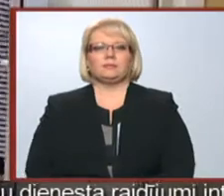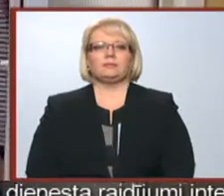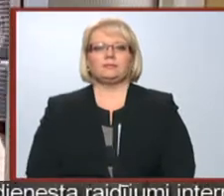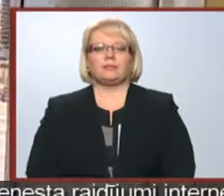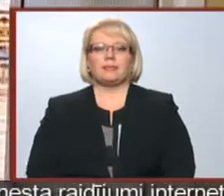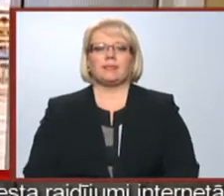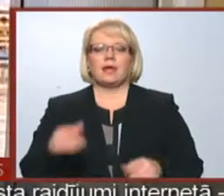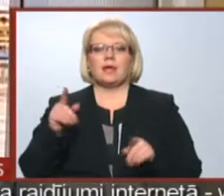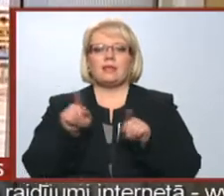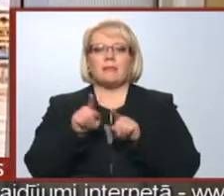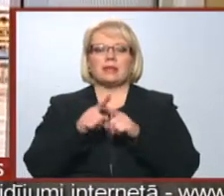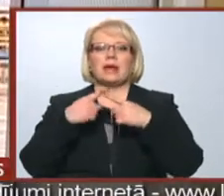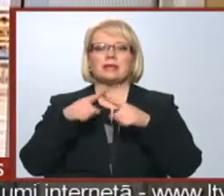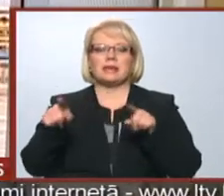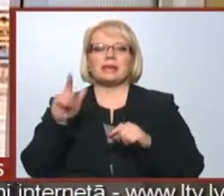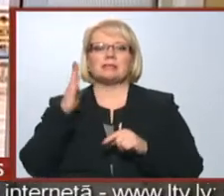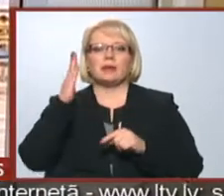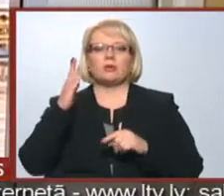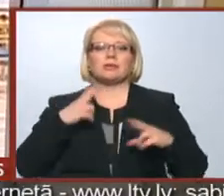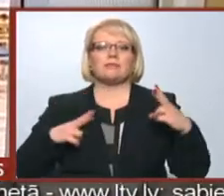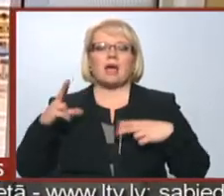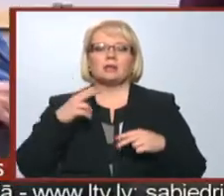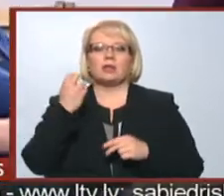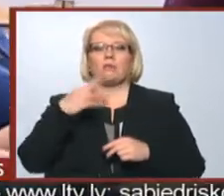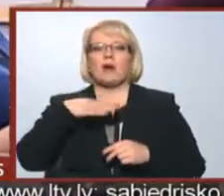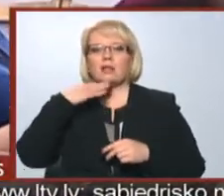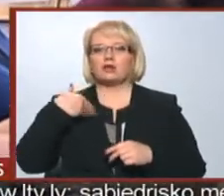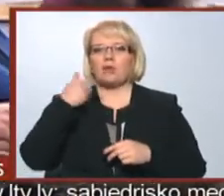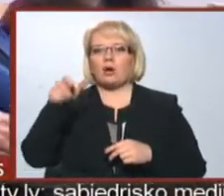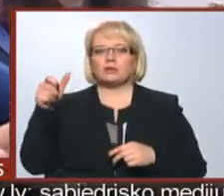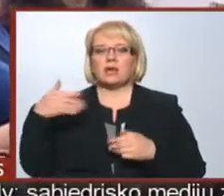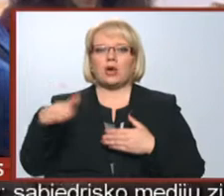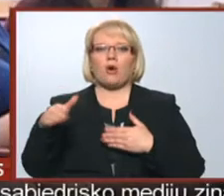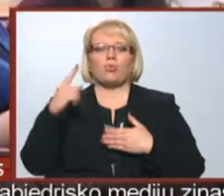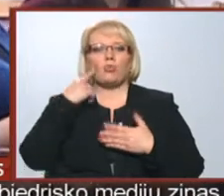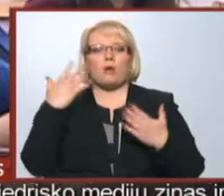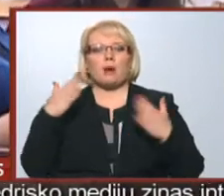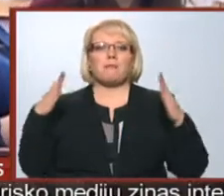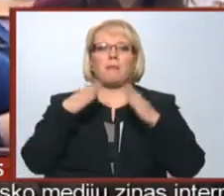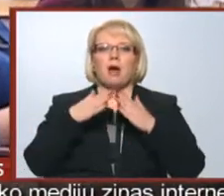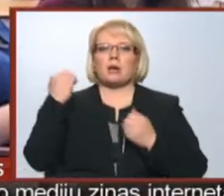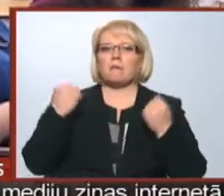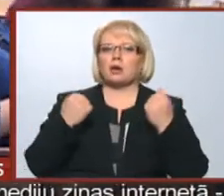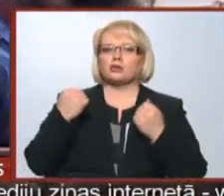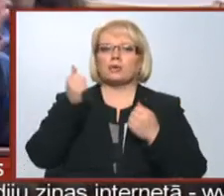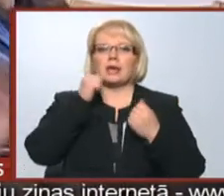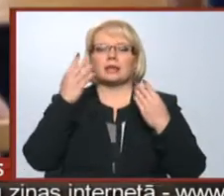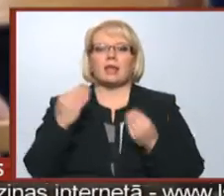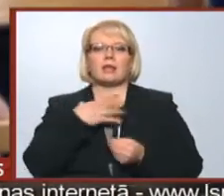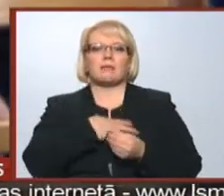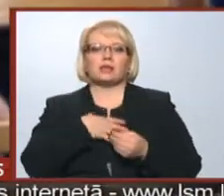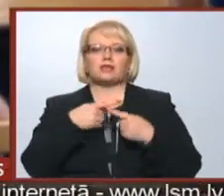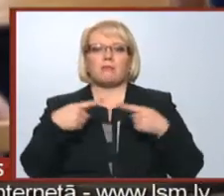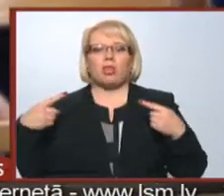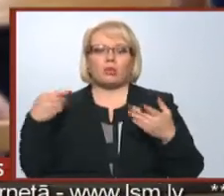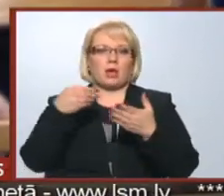Gluši tāpat kā citi arī Spīdos ģimnāzijas 12. klāšu audzēkņi jau domā par mājas, mašīnas un citu ikdienā nepieciešamo